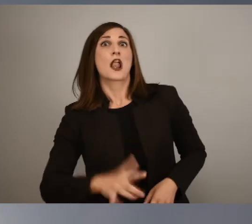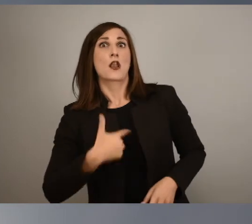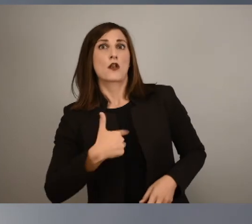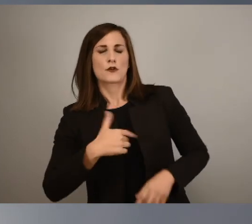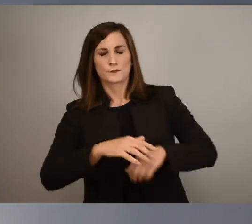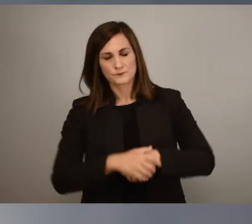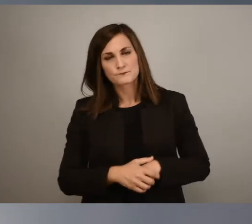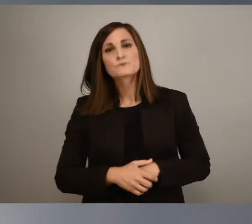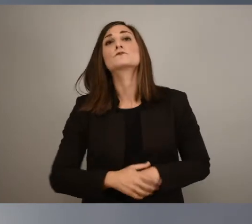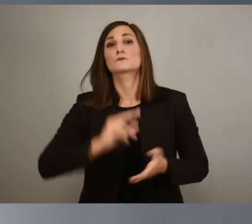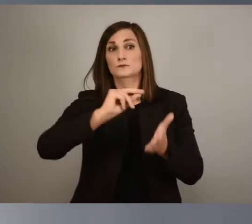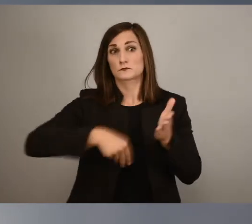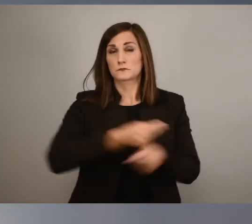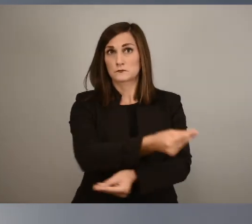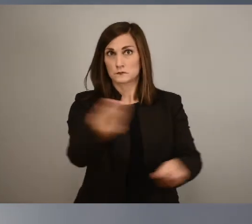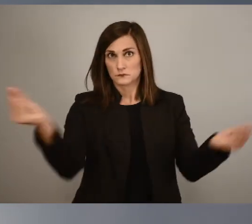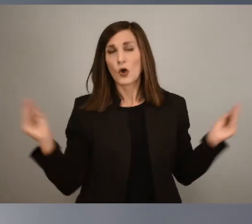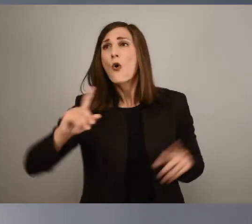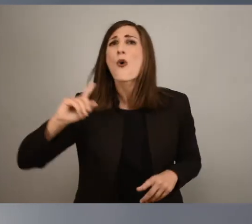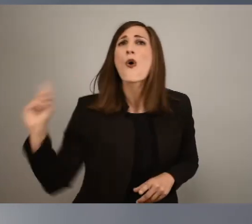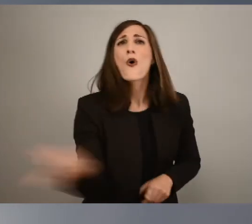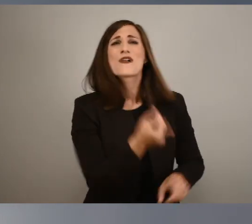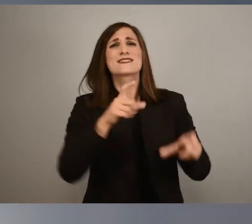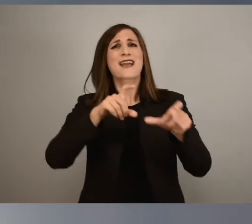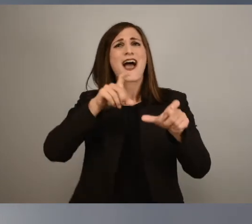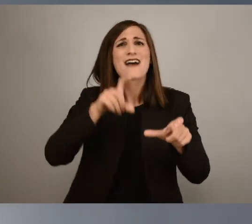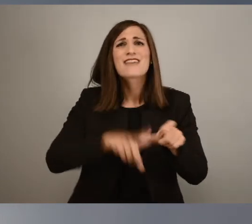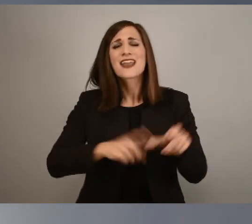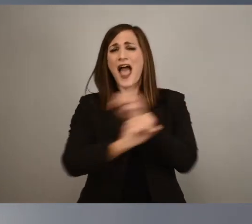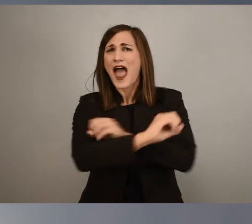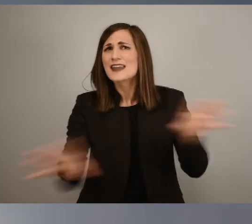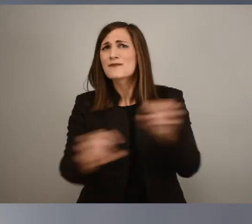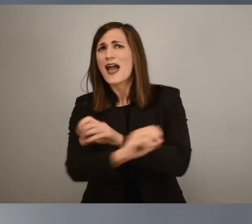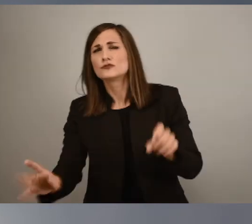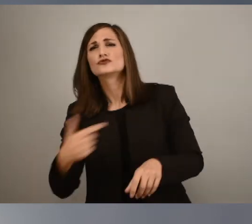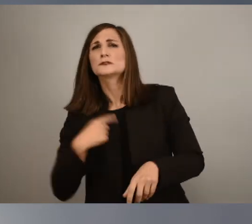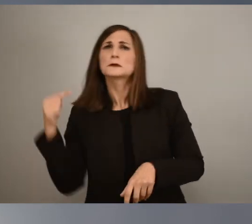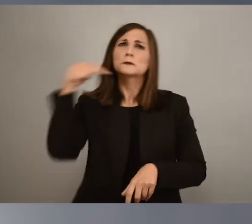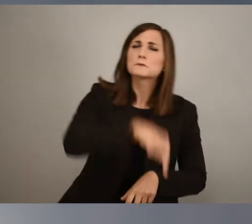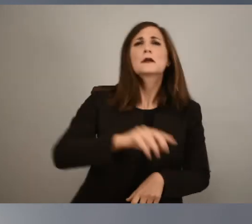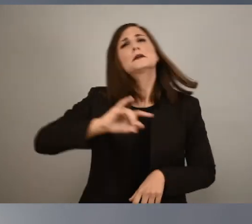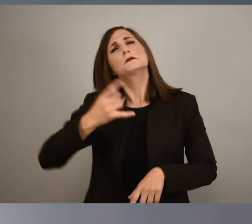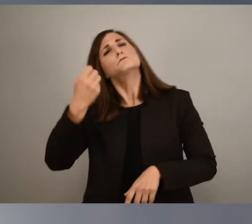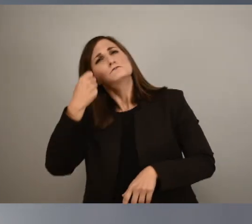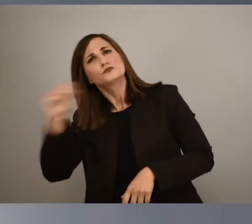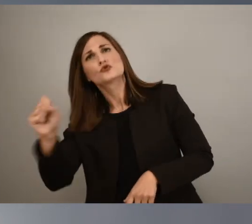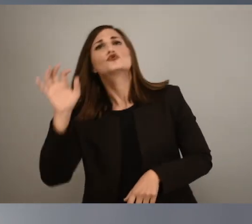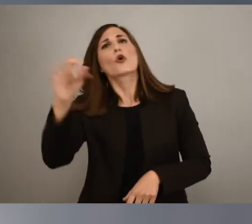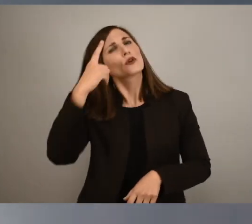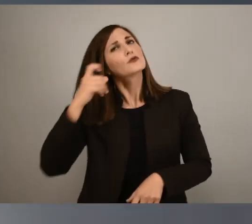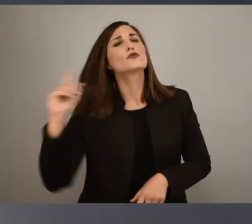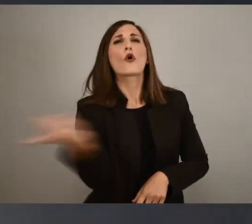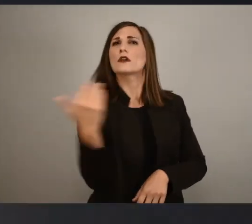Και μόλις γίνει αυτή η επιλογή όλο το δείκτυο της εταιρείας ενημερώνεται είτε υπάρχει φυσική παρουσία στον χώρο είτε όχι έτσι ώστε όλοι να γνωρίζουν με ποιο τρόπο θέλουν να με